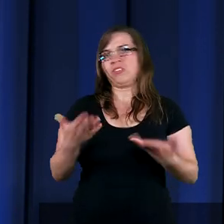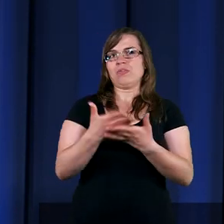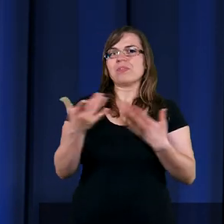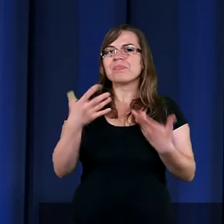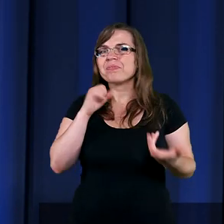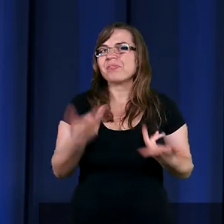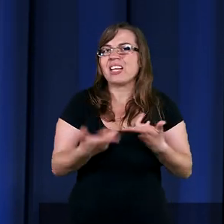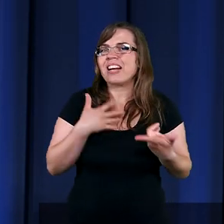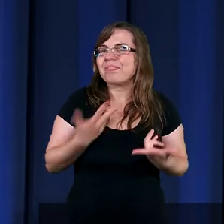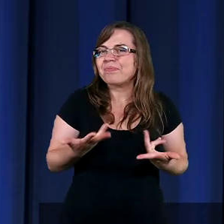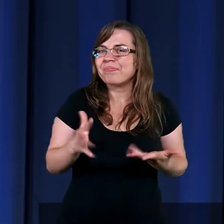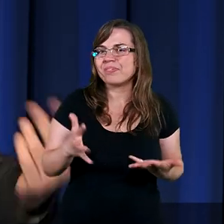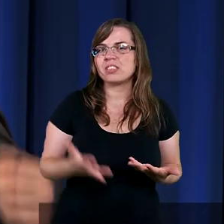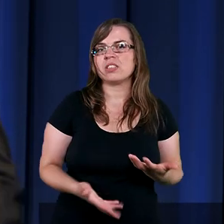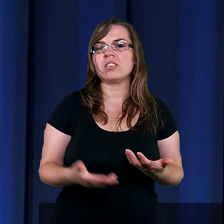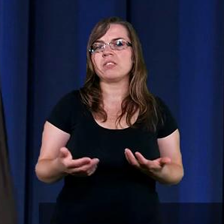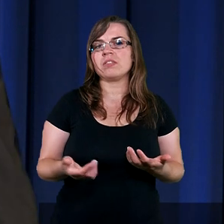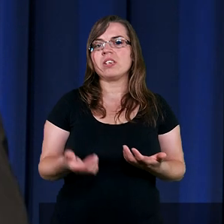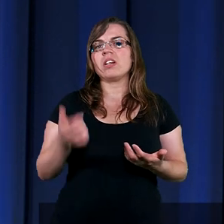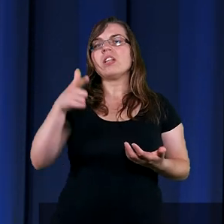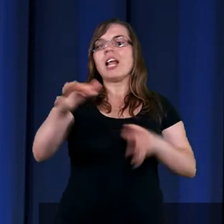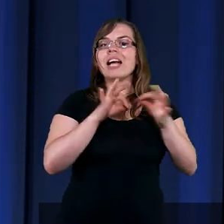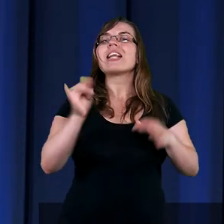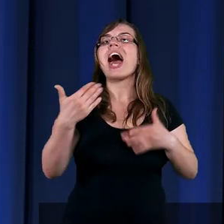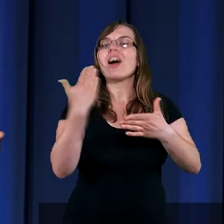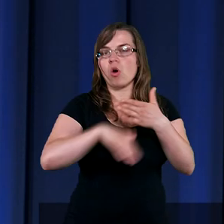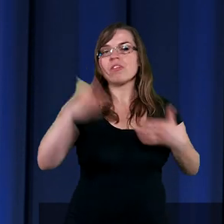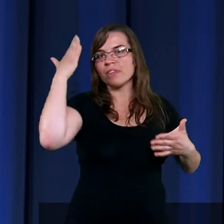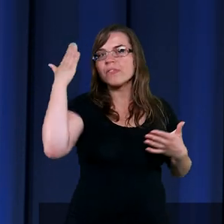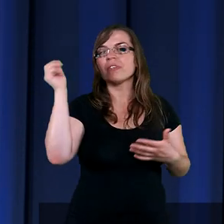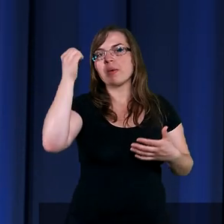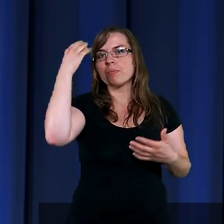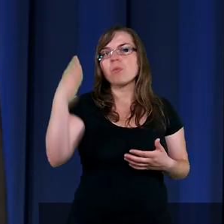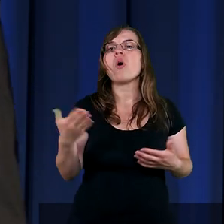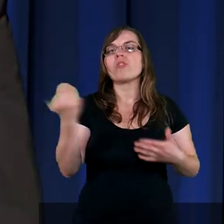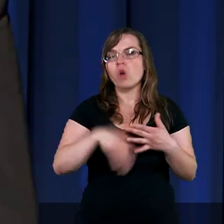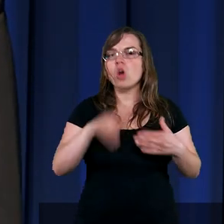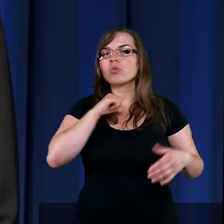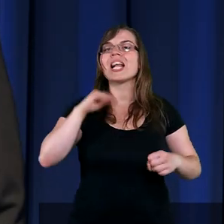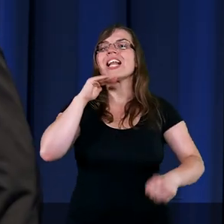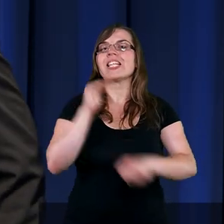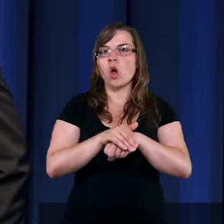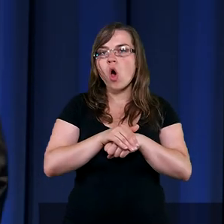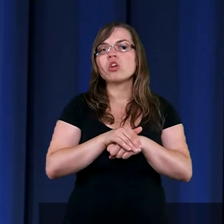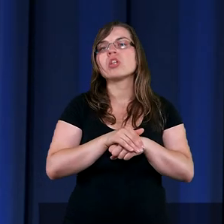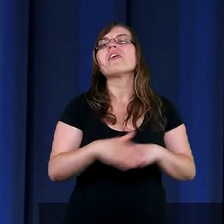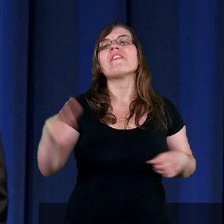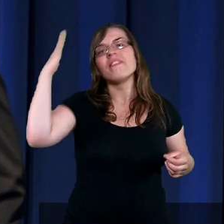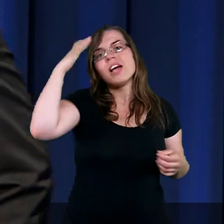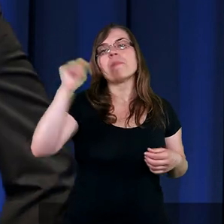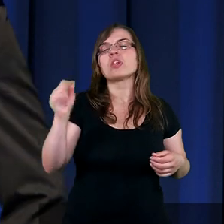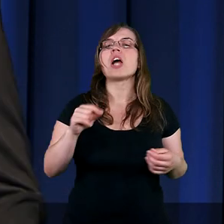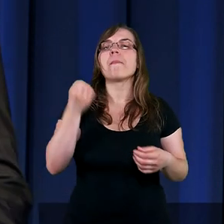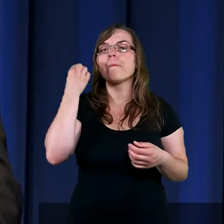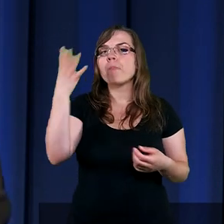czas. Wiemy, wiemy, jak się historia potoczyła, wiemy, że Mojżesz w końcu się zgodził, wiemy, że